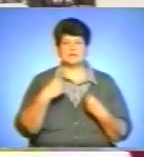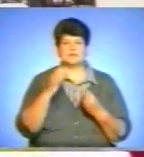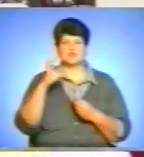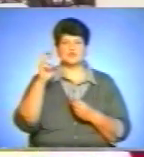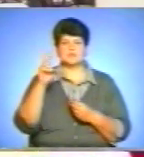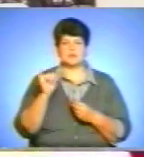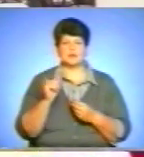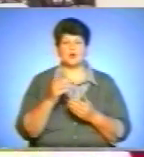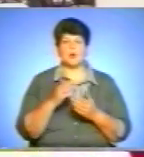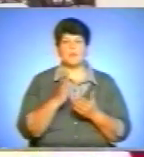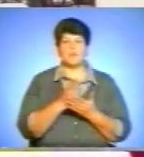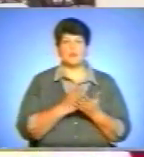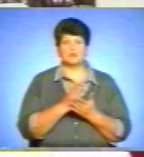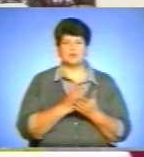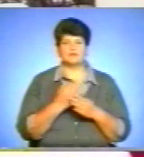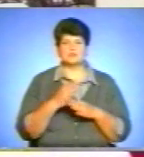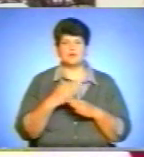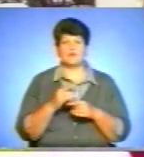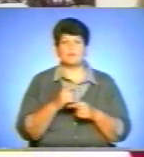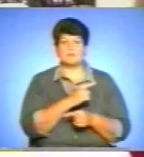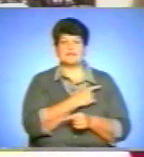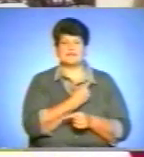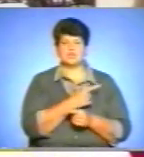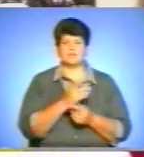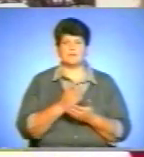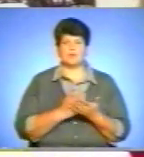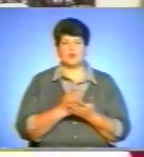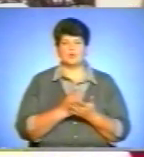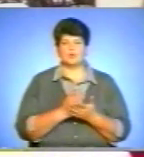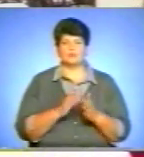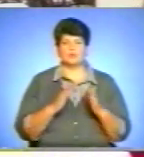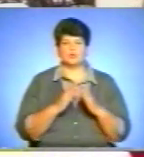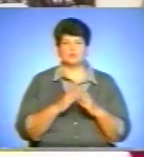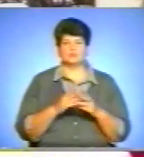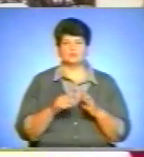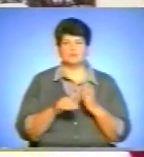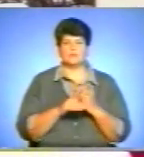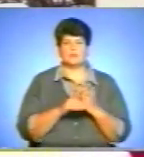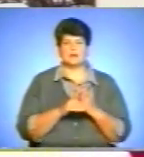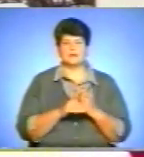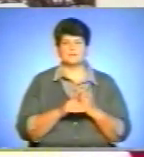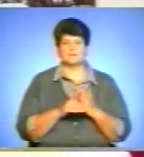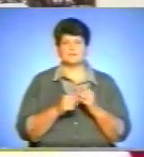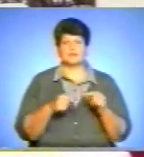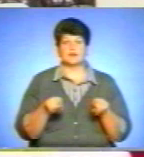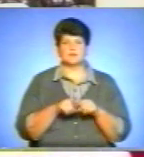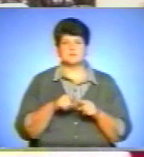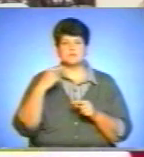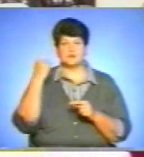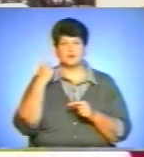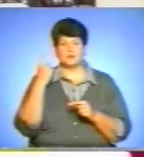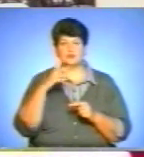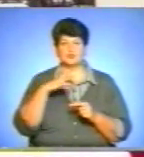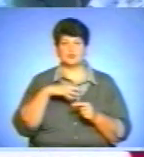-побутові, частково медичні послуги, по дому допомагаємо, також психологічну і